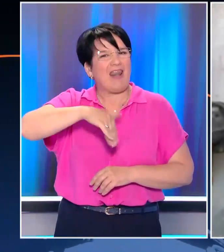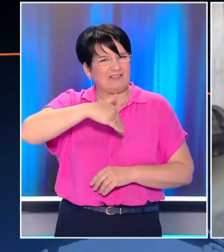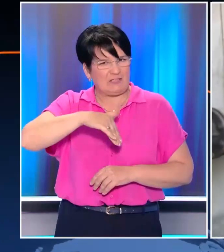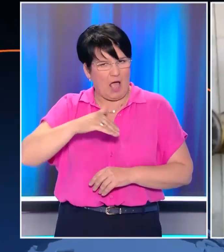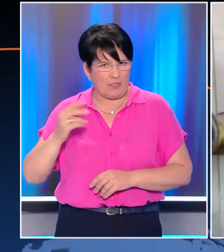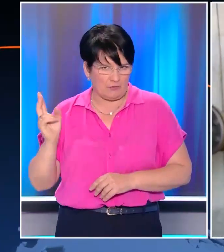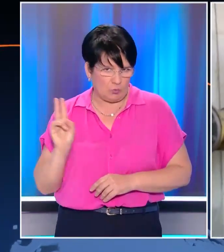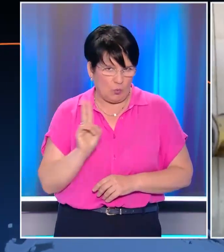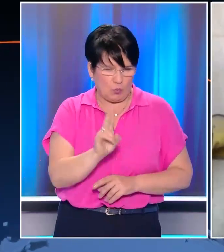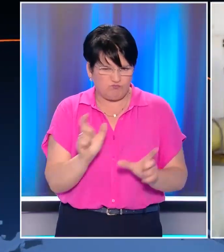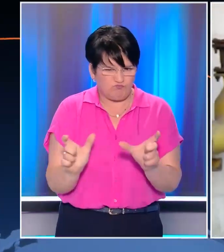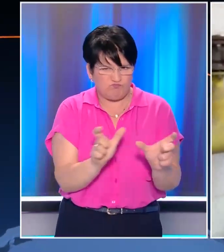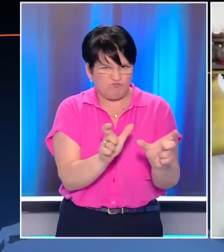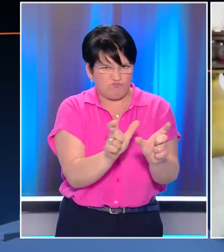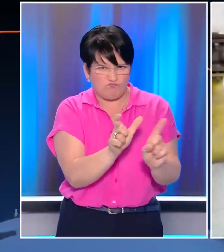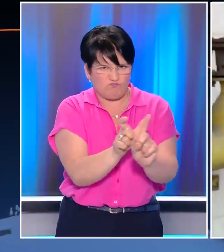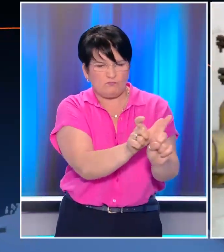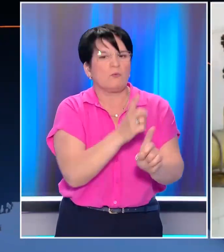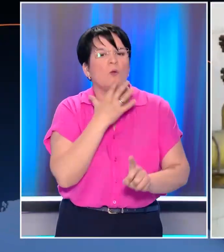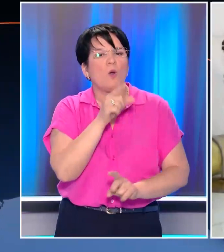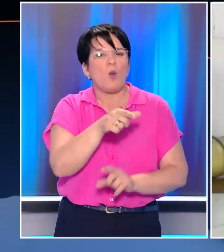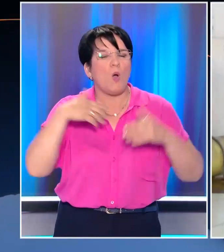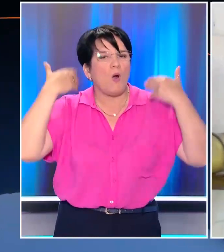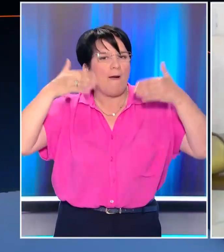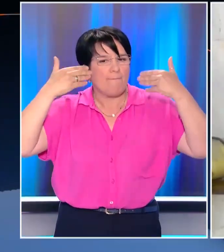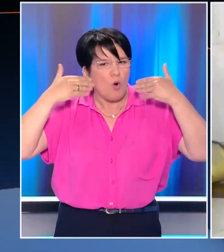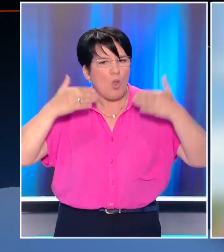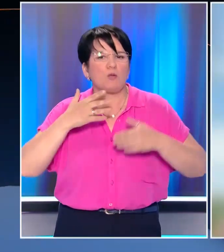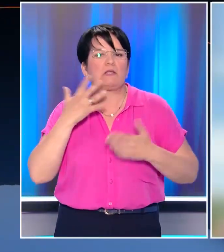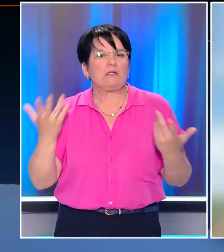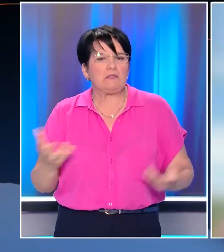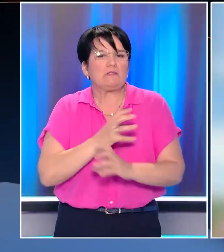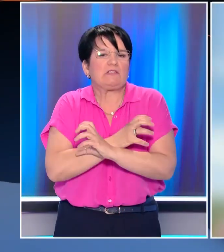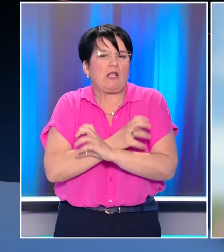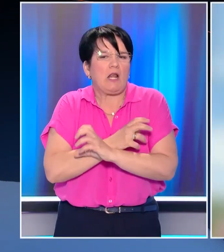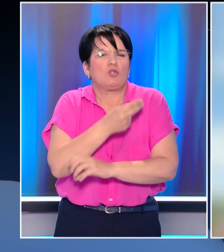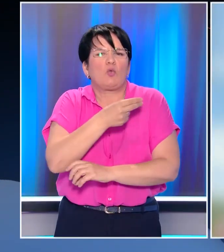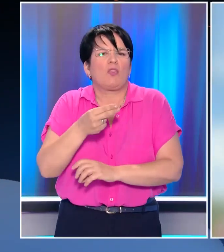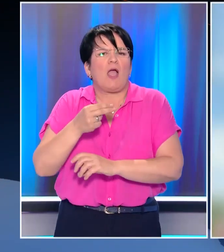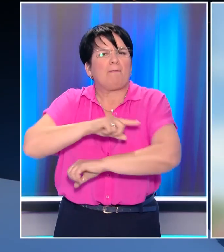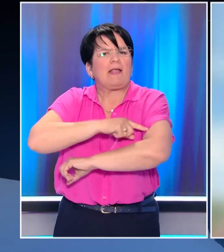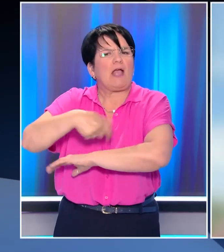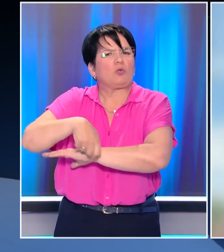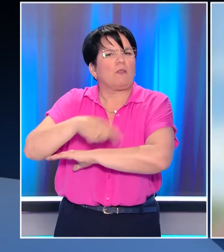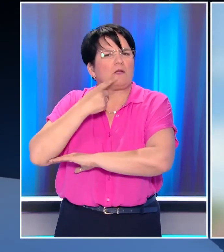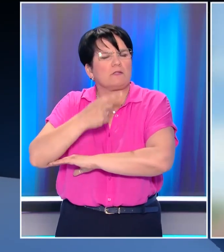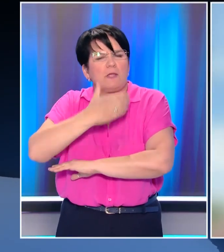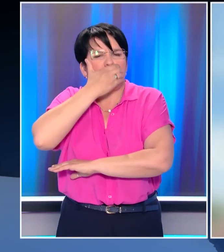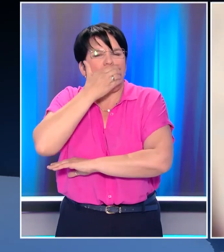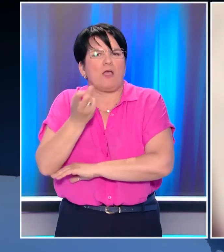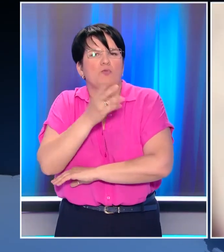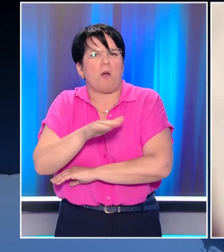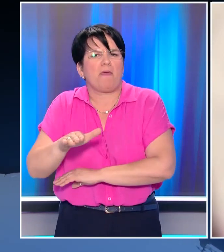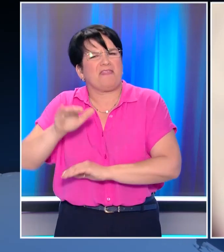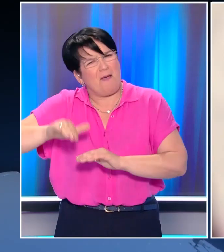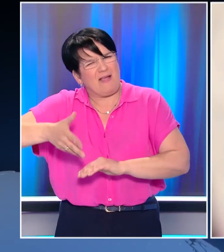Αστυνομικής Διεύθυνσης πέρασε σήμερα η αδερφή της Ρούλας Πισπυρίγκου Δήμητρα για να καταθέσει μετά το πόρισμα των ιατροδικαστών που δείχνει ασφικτικό θάνατο